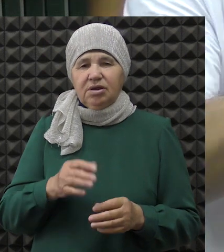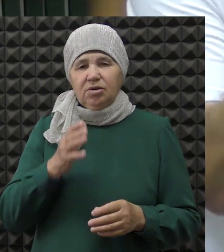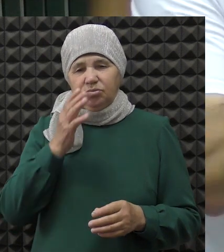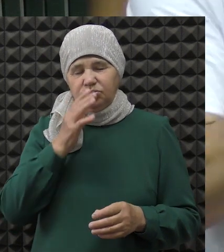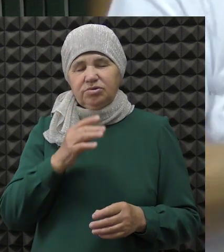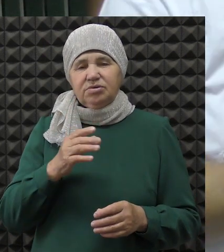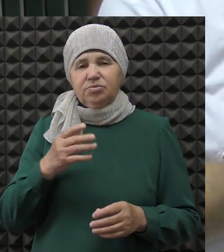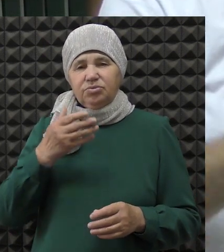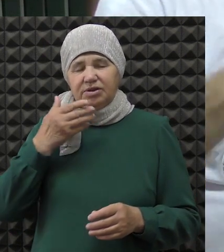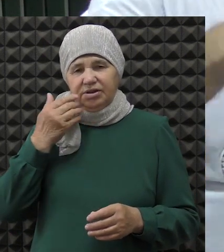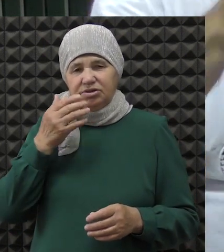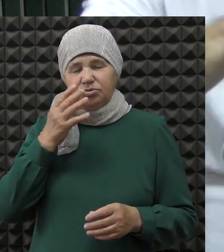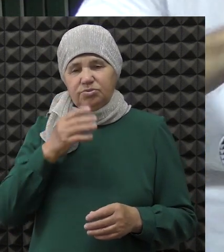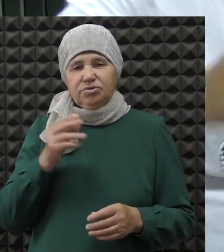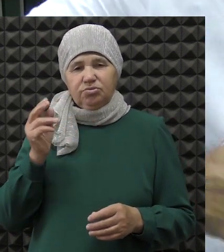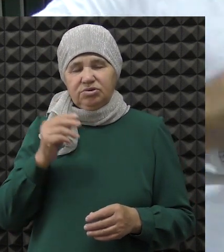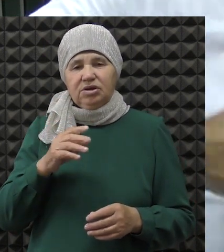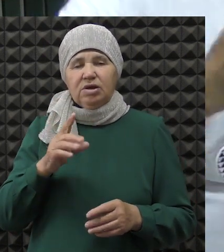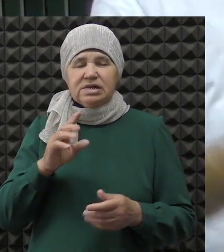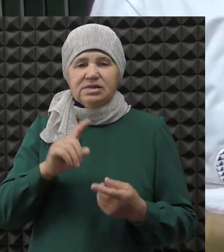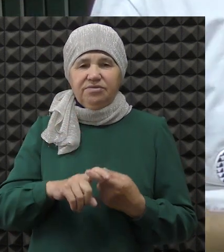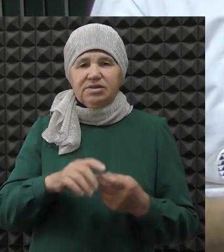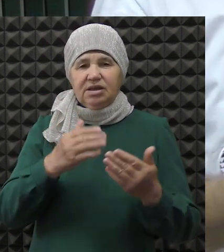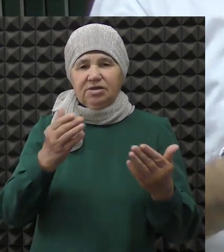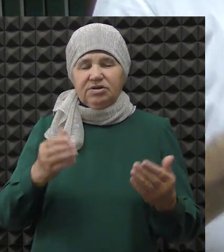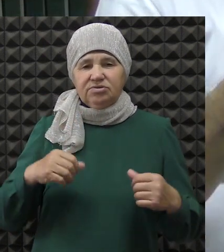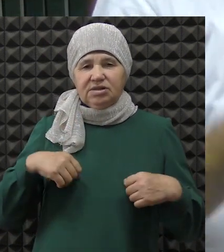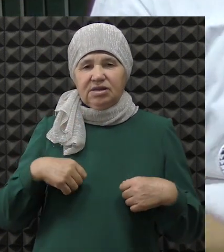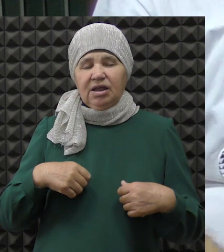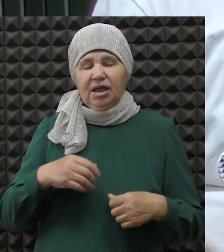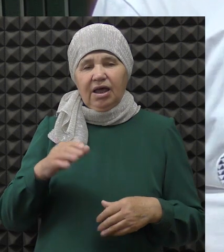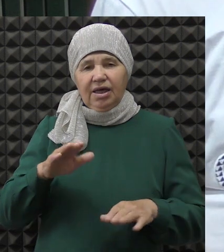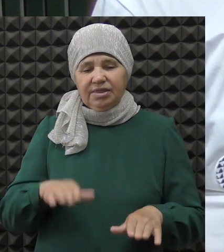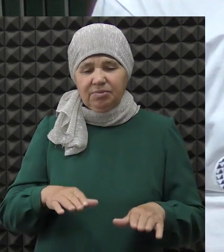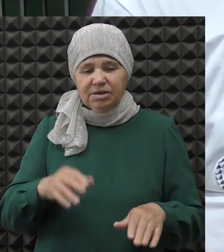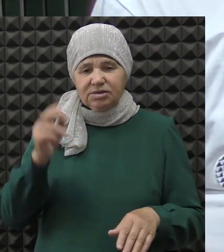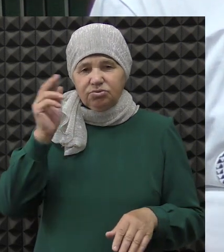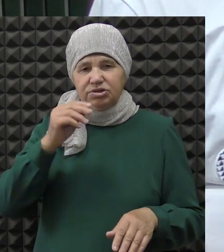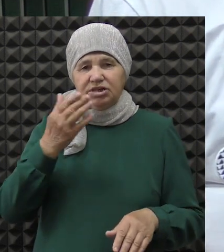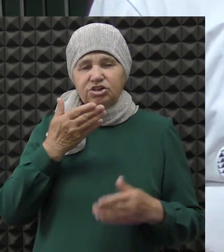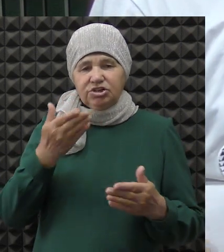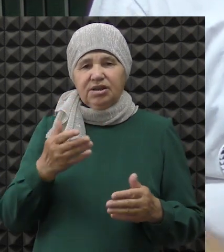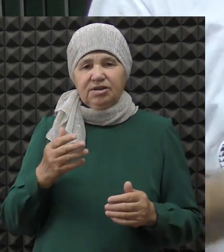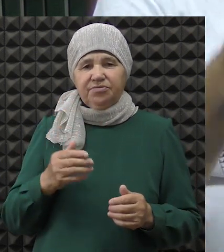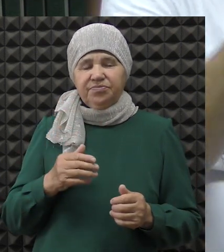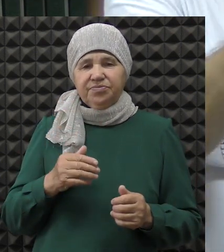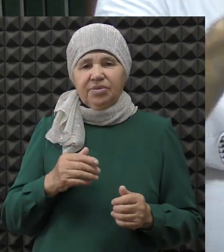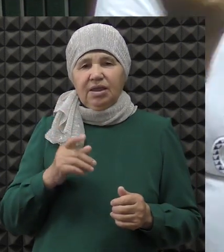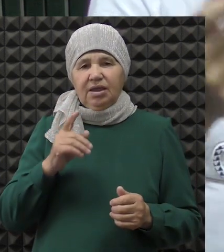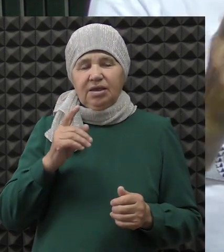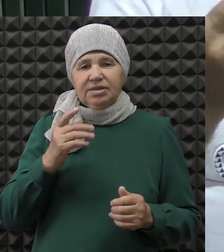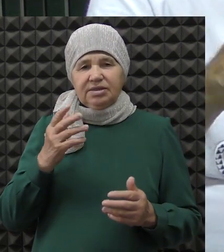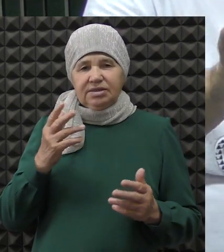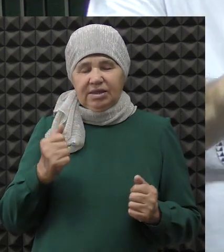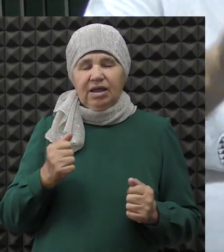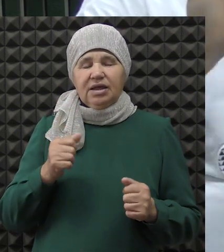все будет повышается. Зависит от старания. Намаз научились читать? Намаз научились? Намаз. Пока слов